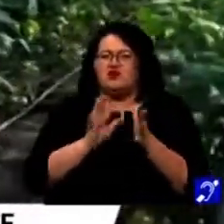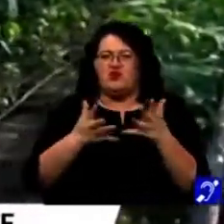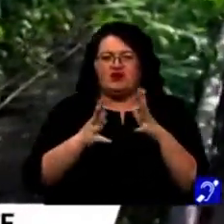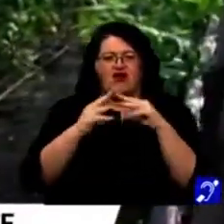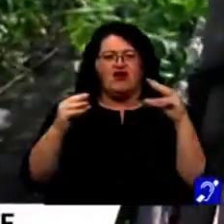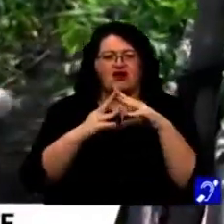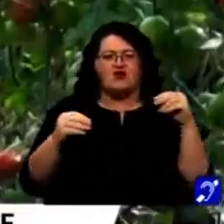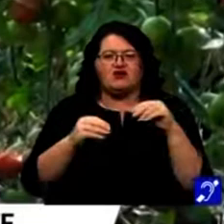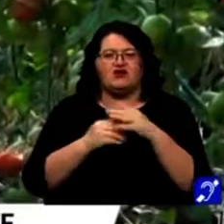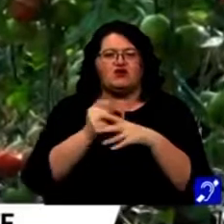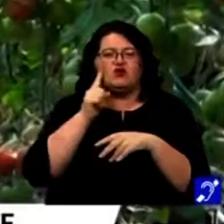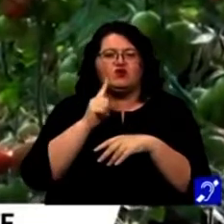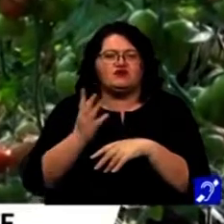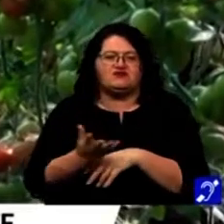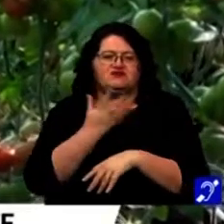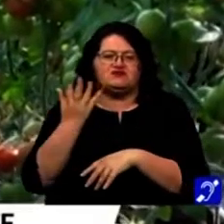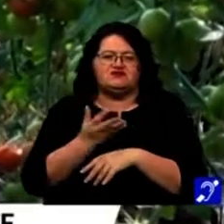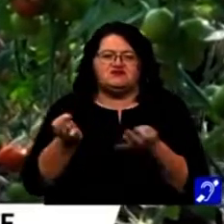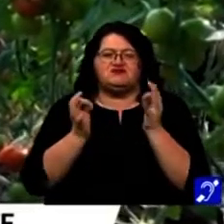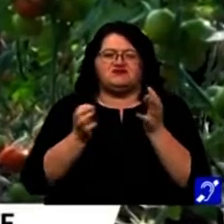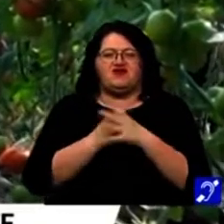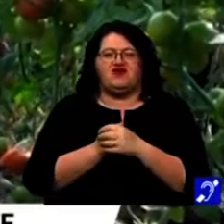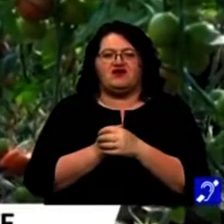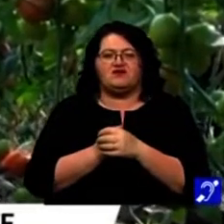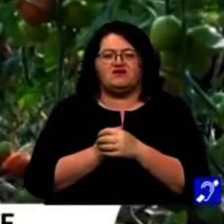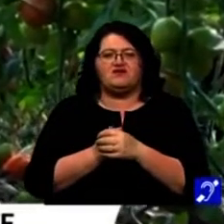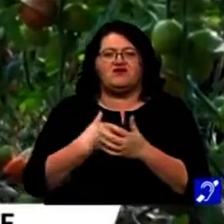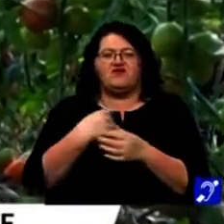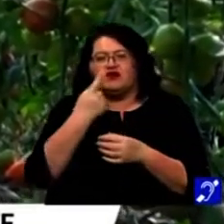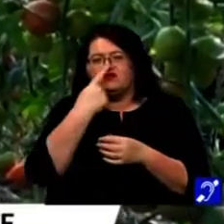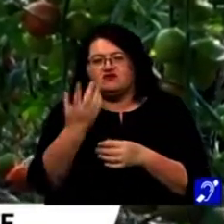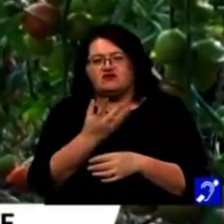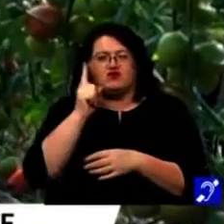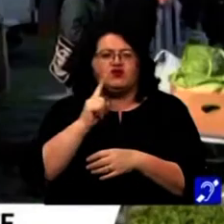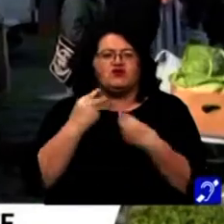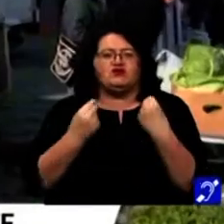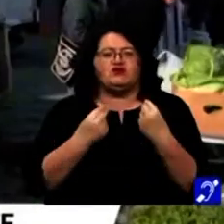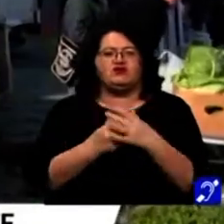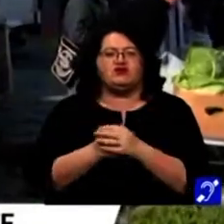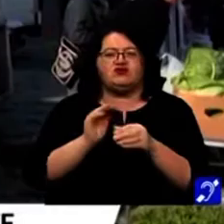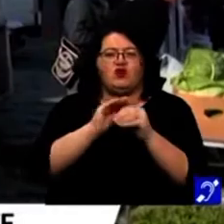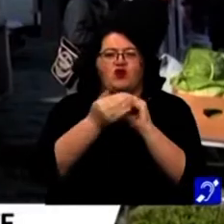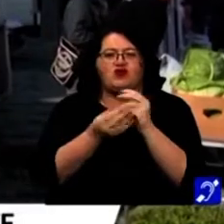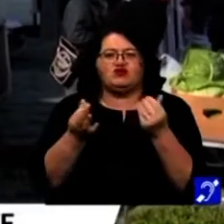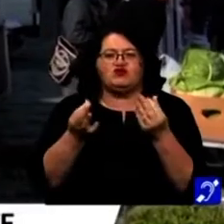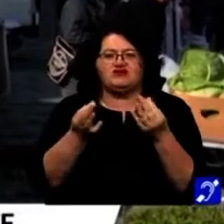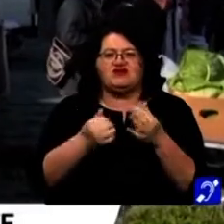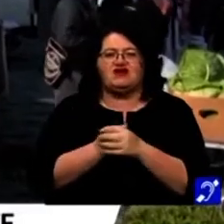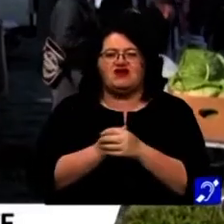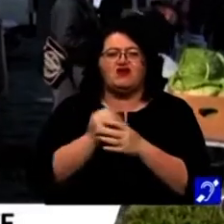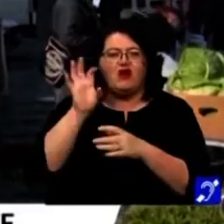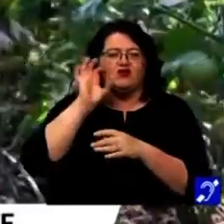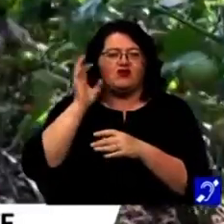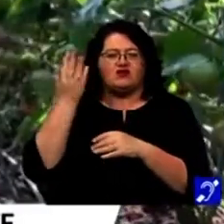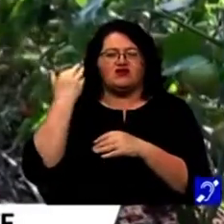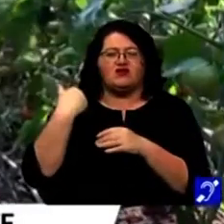învârși să-și aduc aminte de gustul și aroma inconfundabile. Aveau un miros gust bun și coaje subțire, îmi aduc